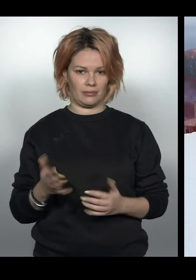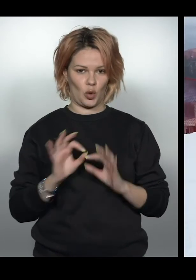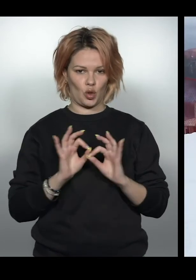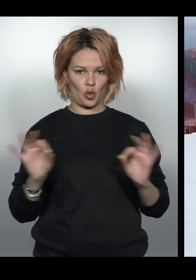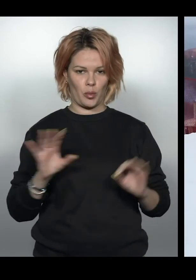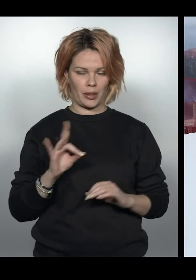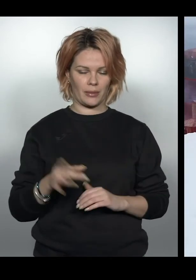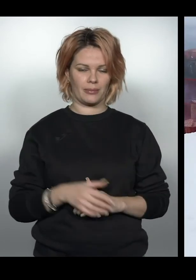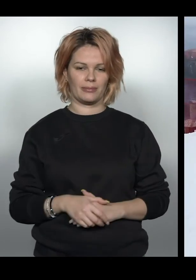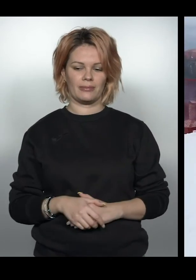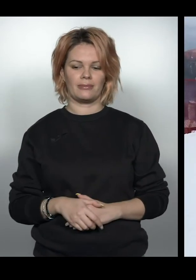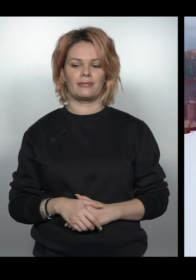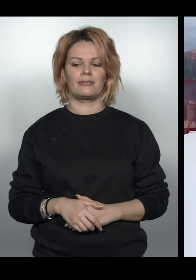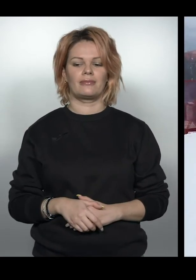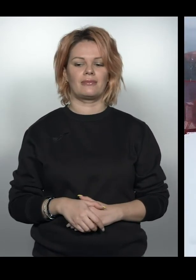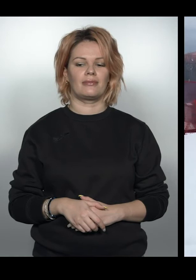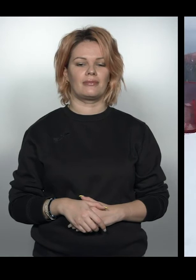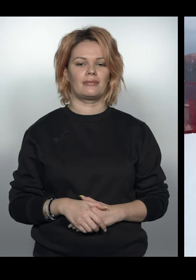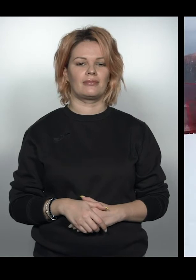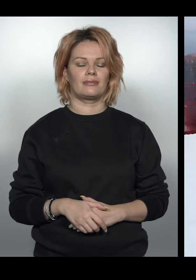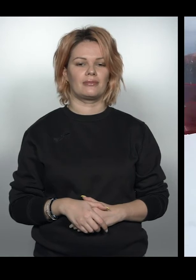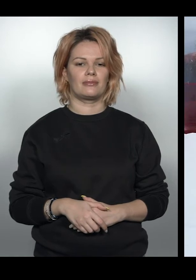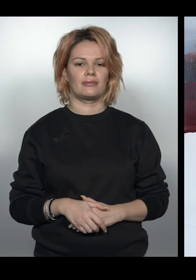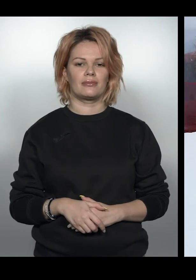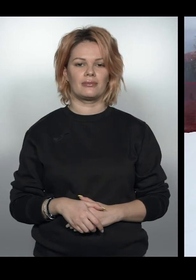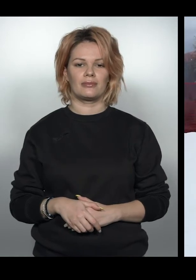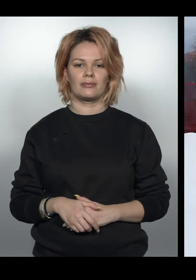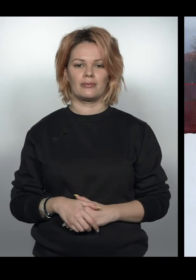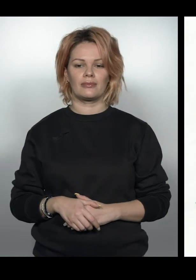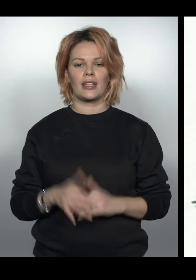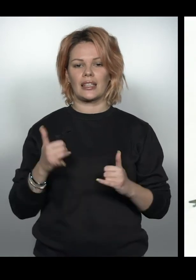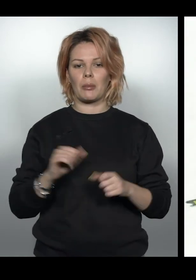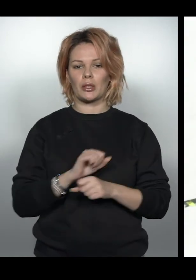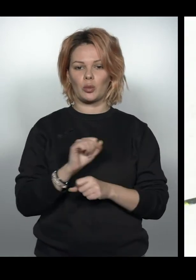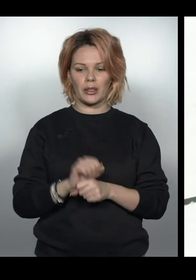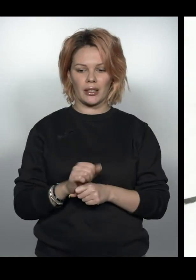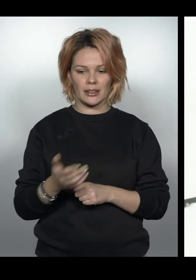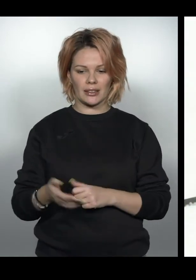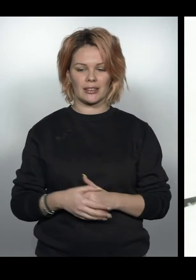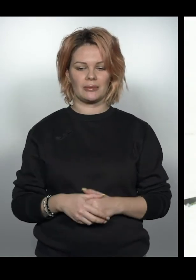О, супер! Супер! Клас! Ні-ні. Треба зупинятися.